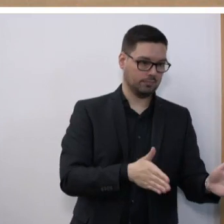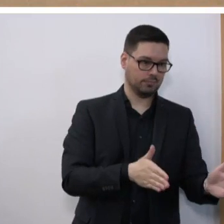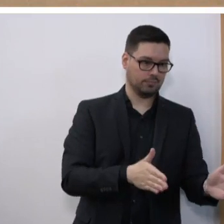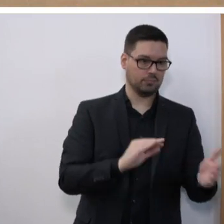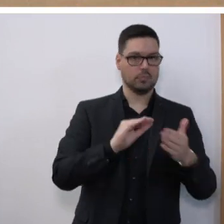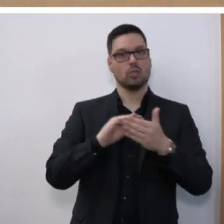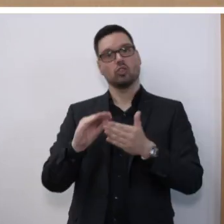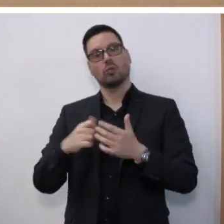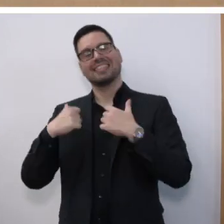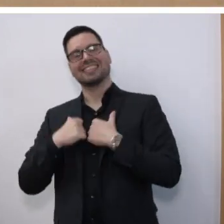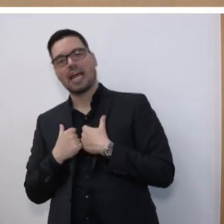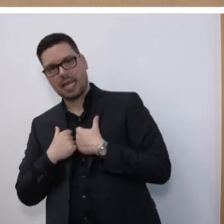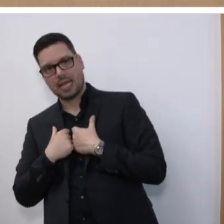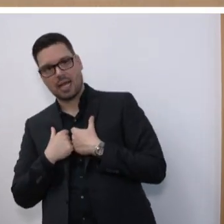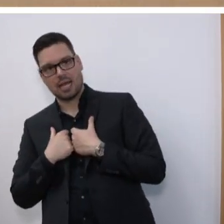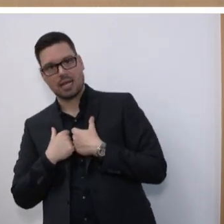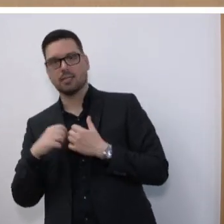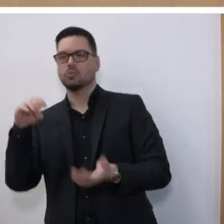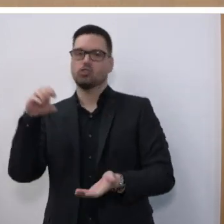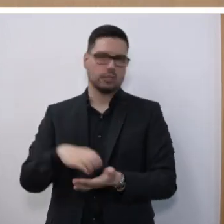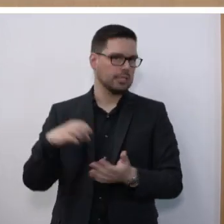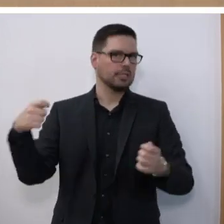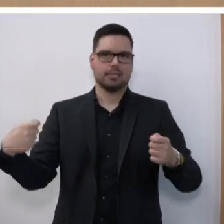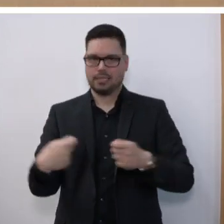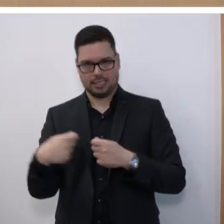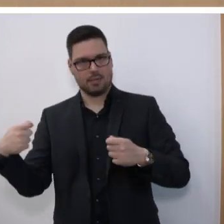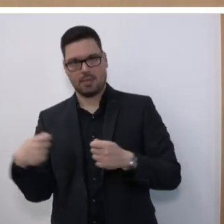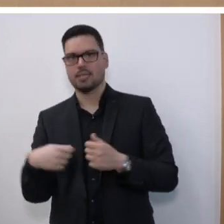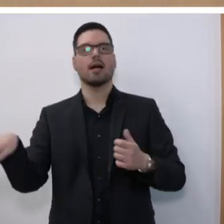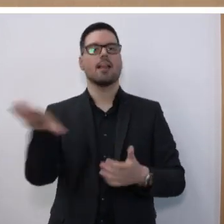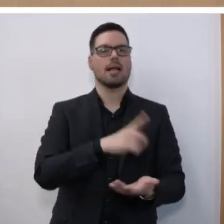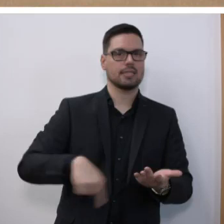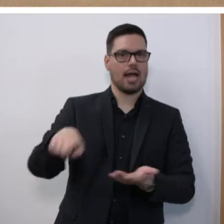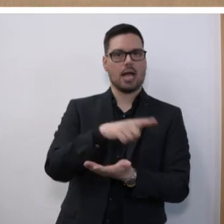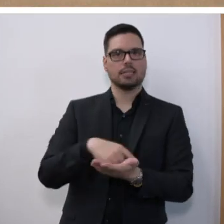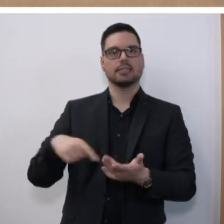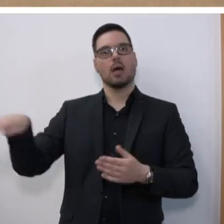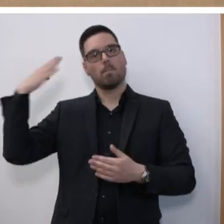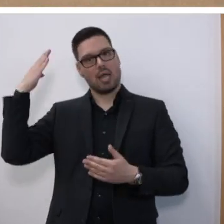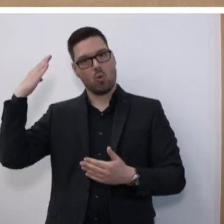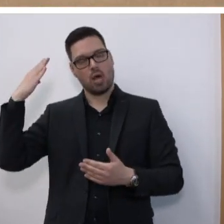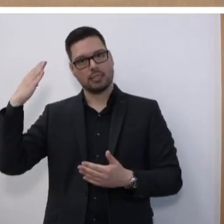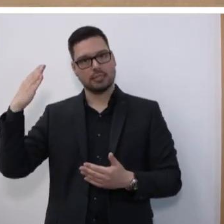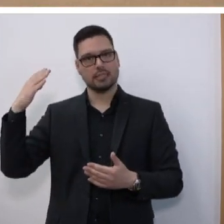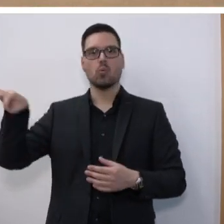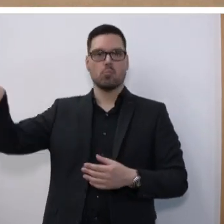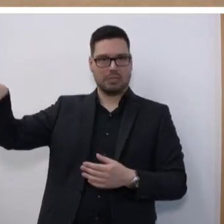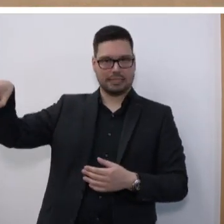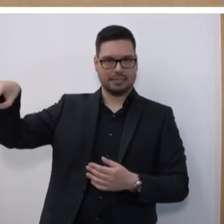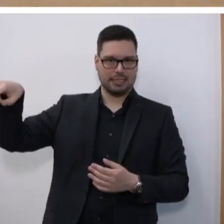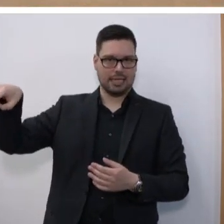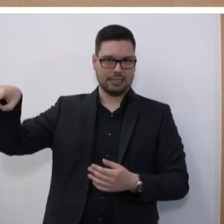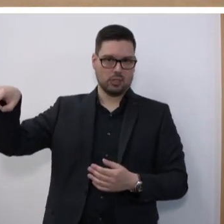Schulträger, in der Regel Städte, Gemeinden und Landkreise, die Behörden, damit ist das Ministerium